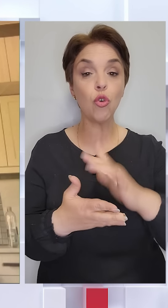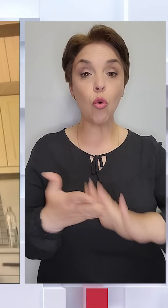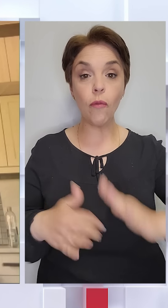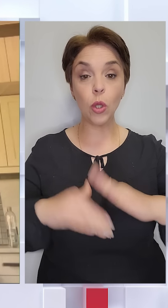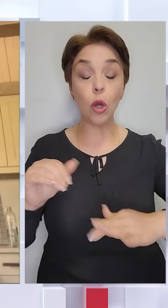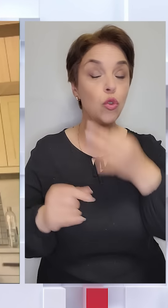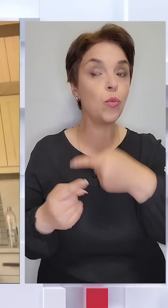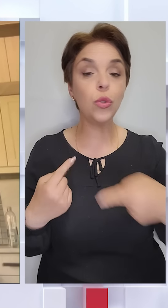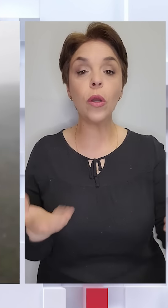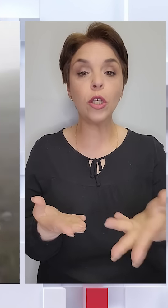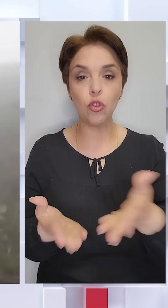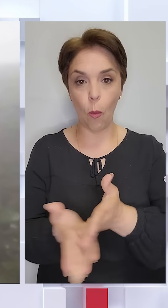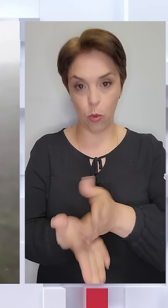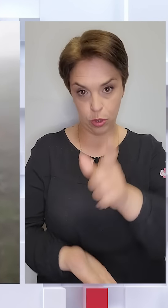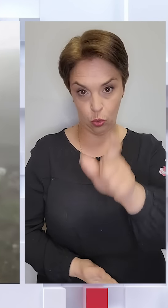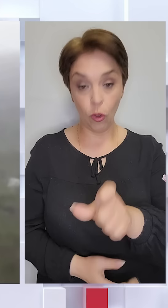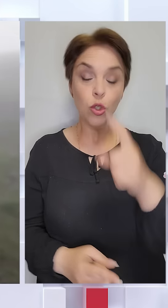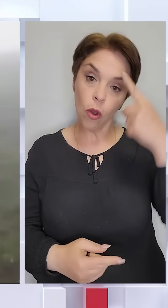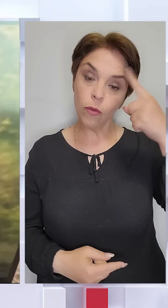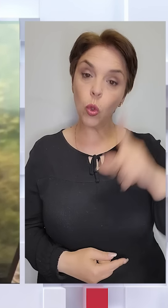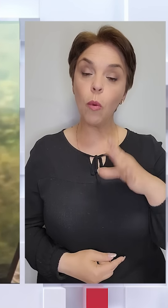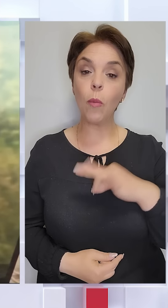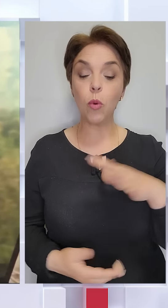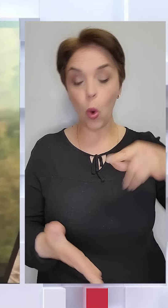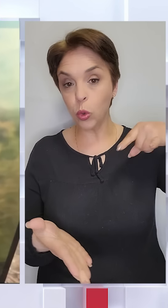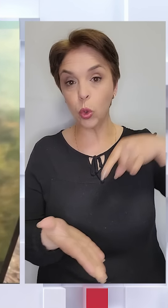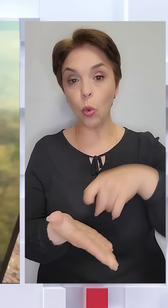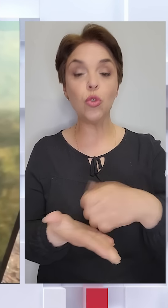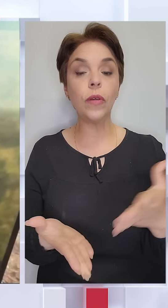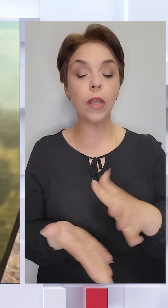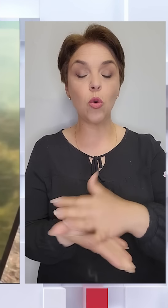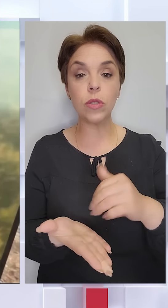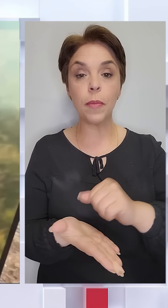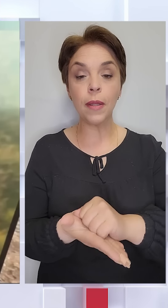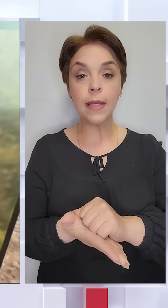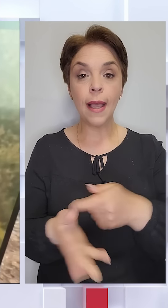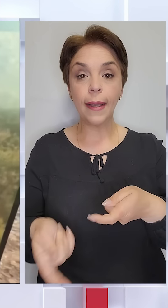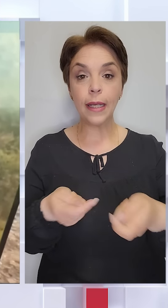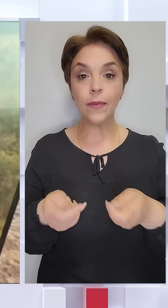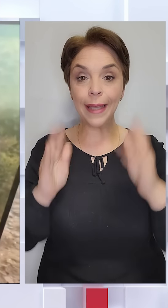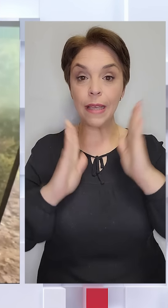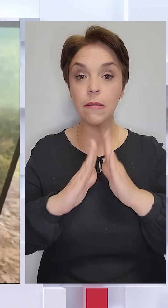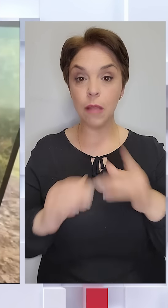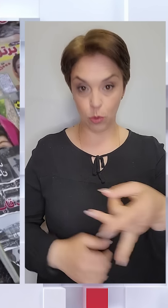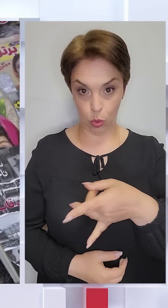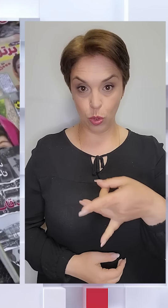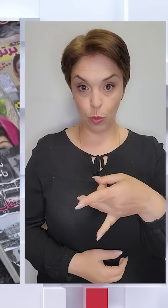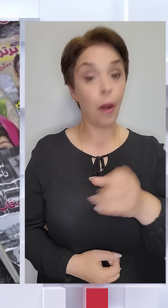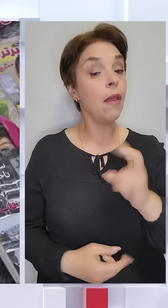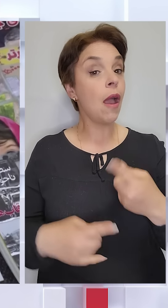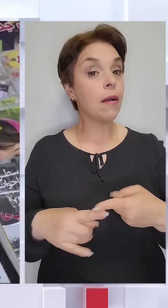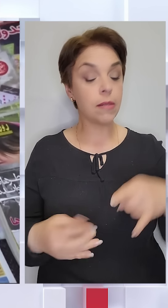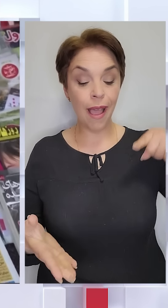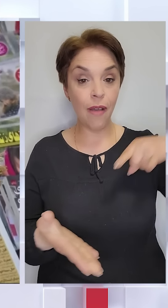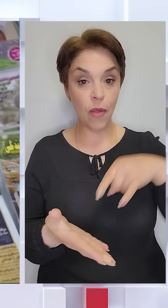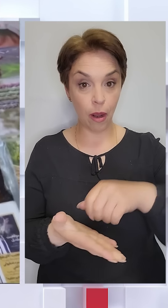ніж у будь-якого іншого посадовця. Що відомо про трощу, в якій розбилися керівники Ісламської республіки? І як ця арія